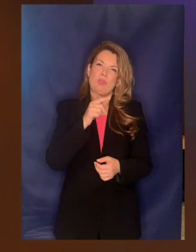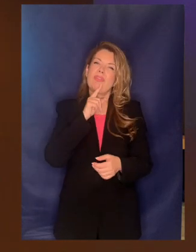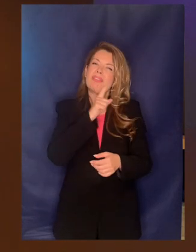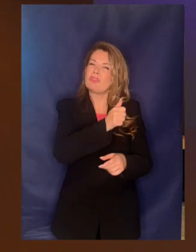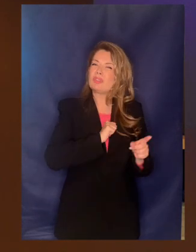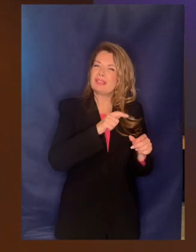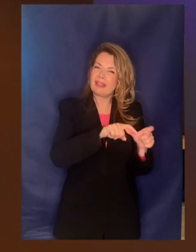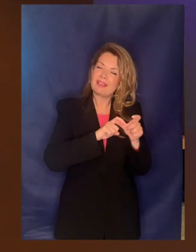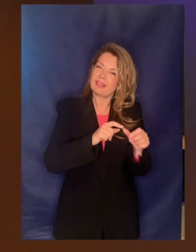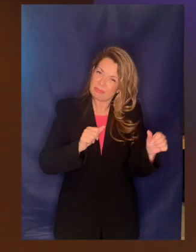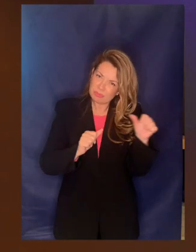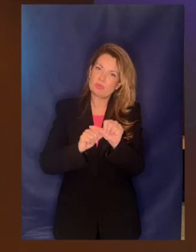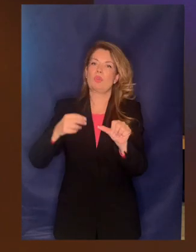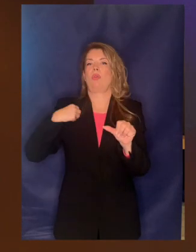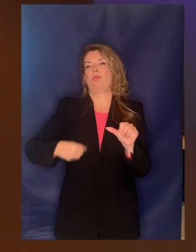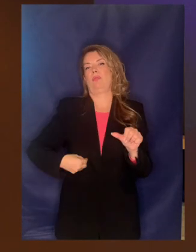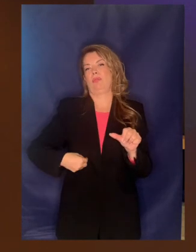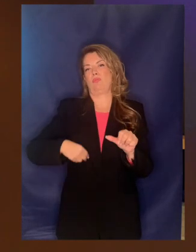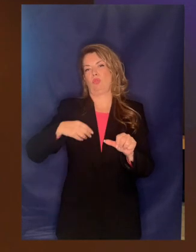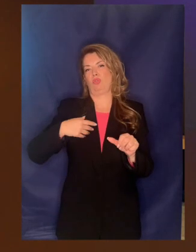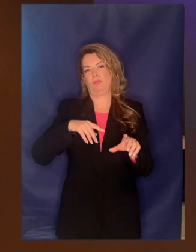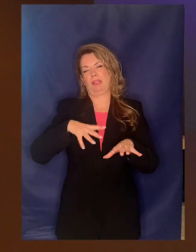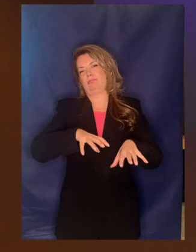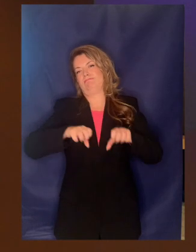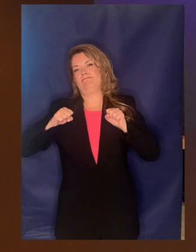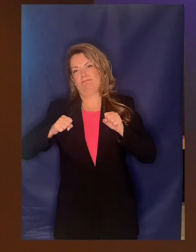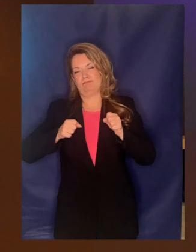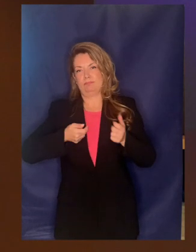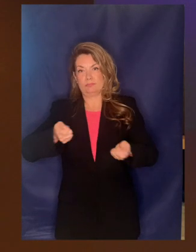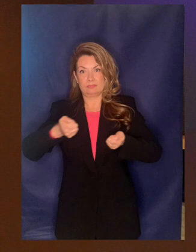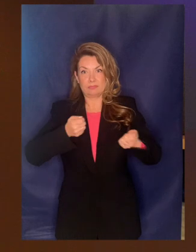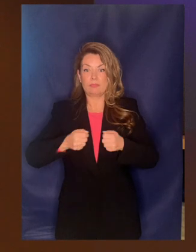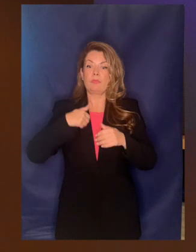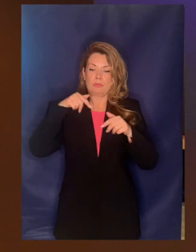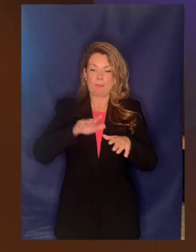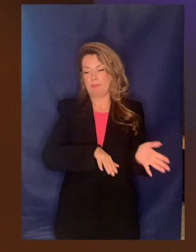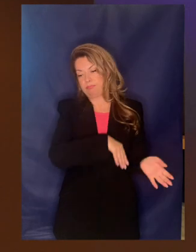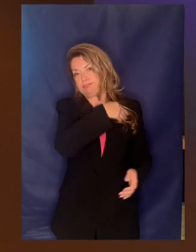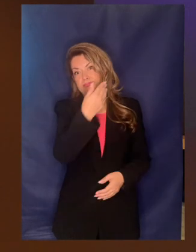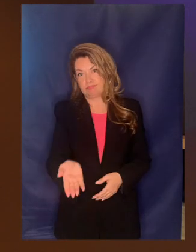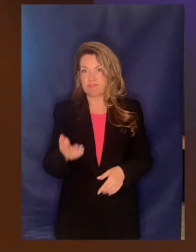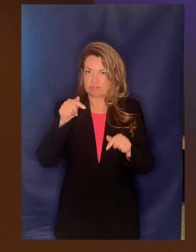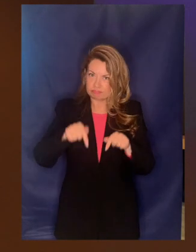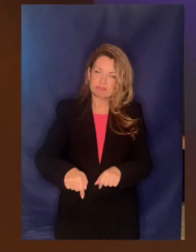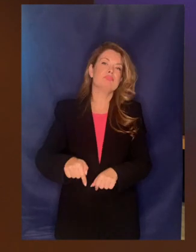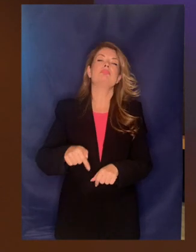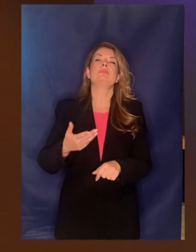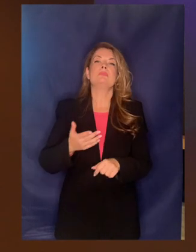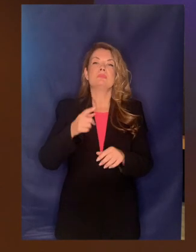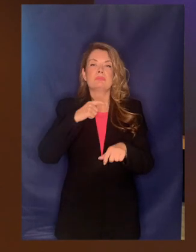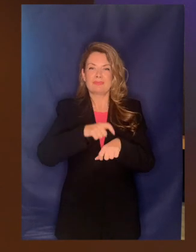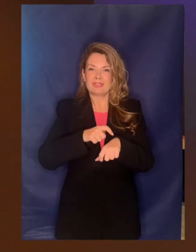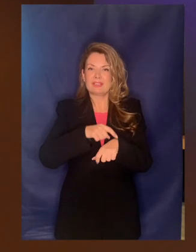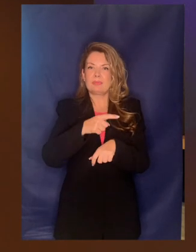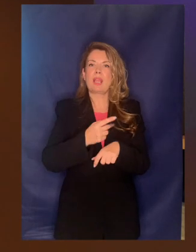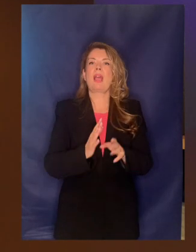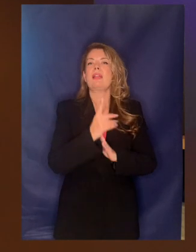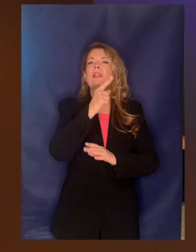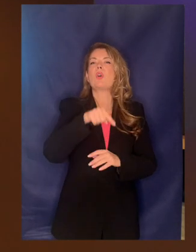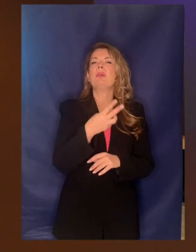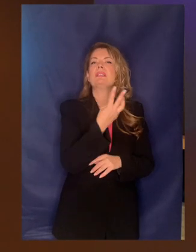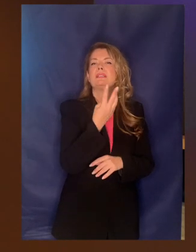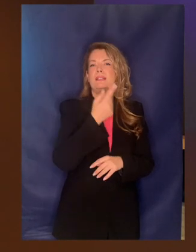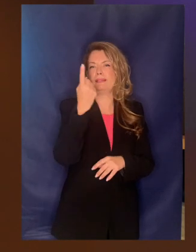δημόσιο και έχουμε τη σημερινή εικόνα πλέον όπου το ΤΑΙΠΕΔ έχει μόνο το 11,33